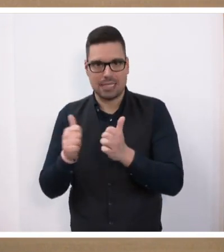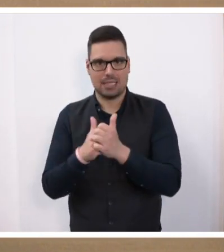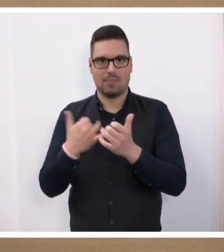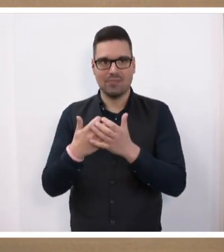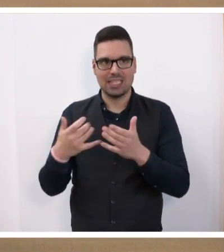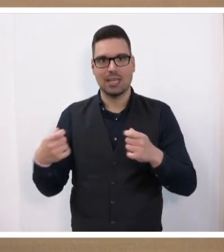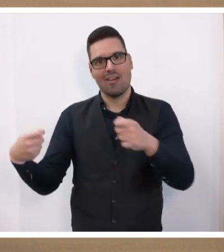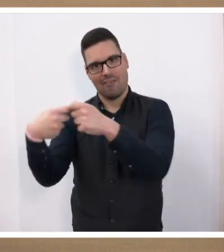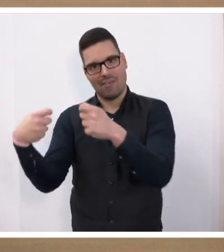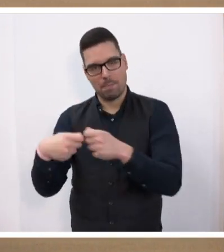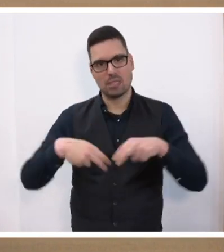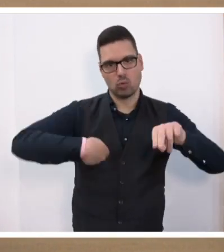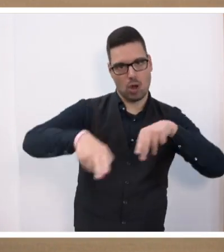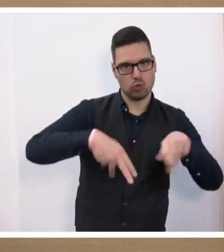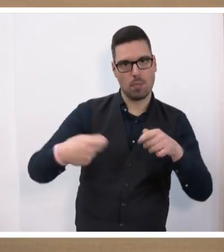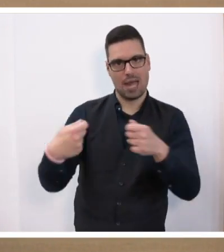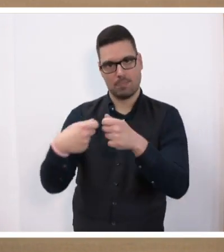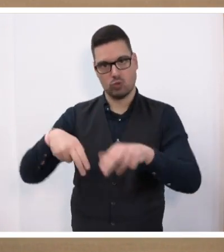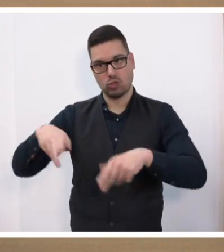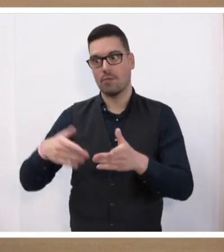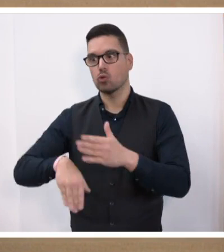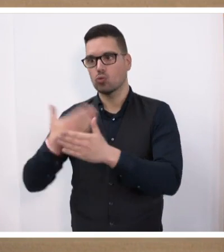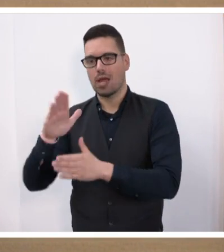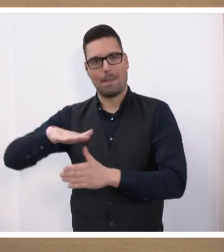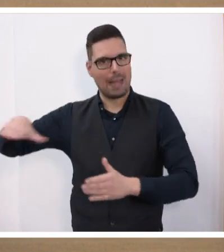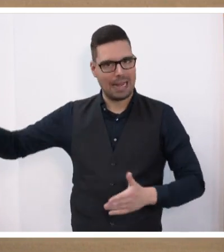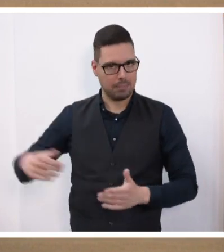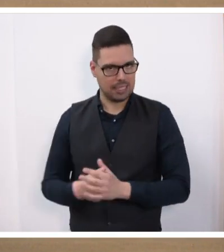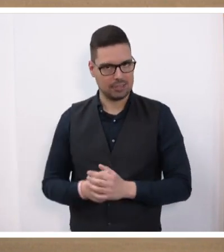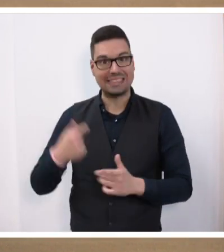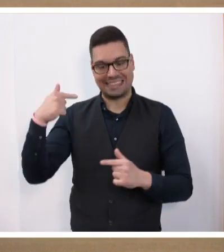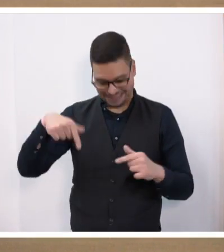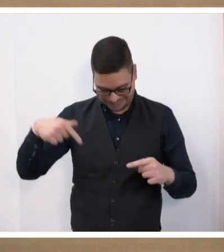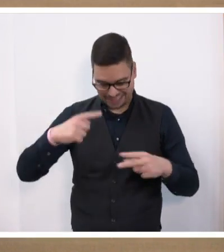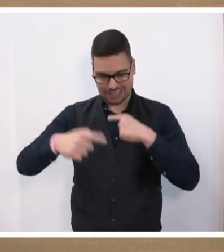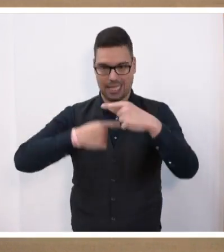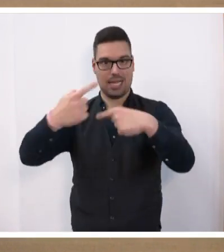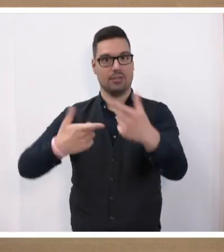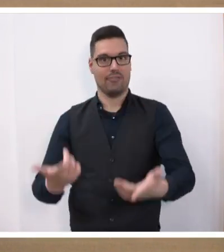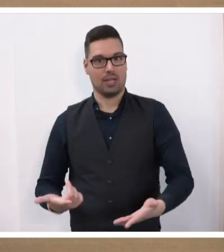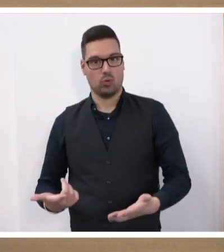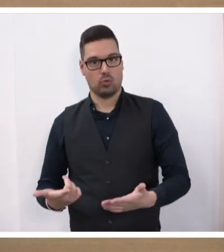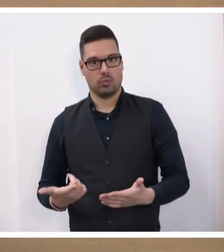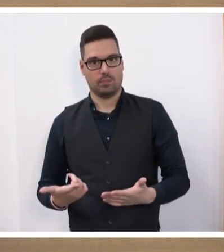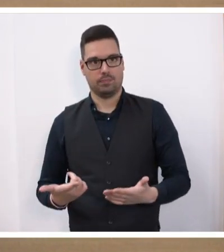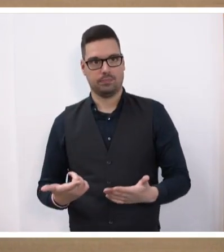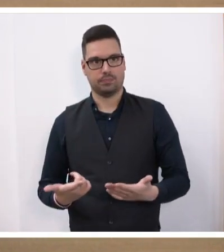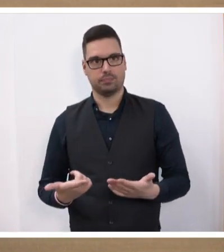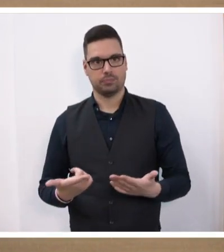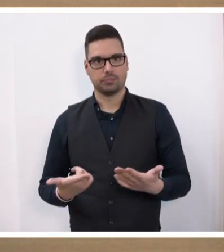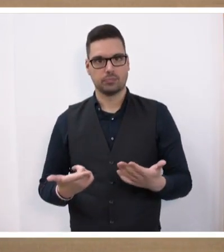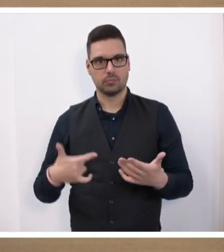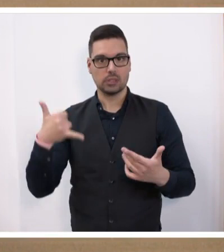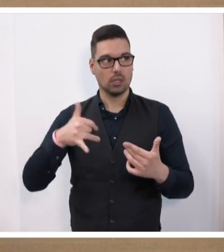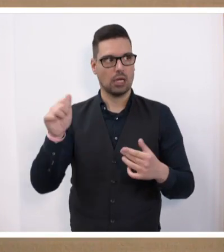Zufahrten optimieren, wie kann man neue Parkplätze schaffen. Und aus dieser Entwicklung kommt eben dann auch das Entsetzen der Leute zur